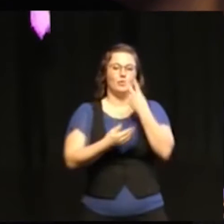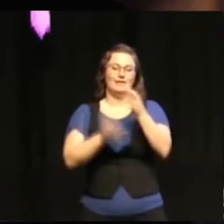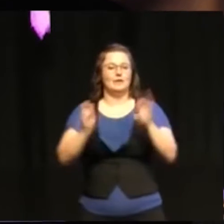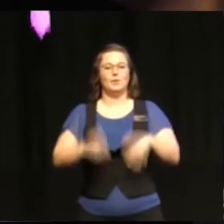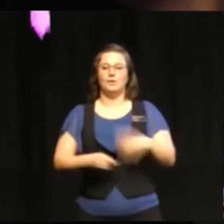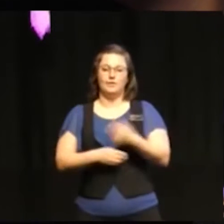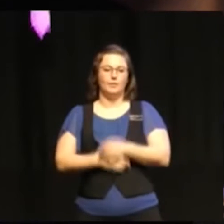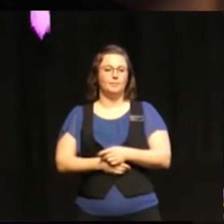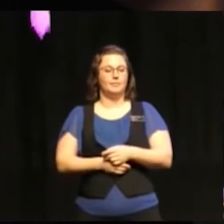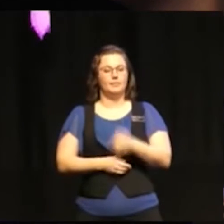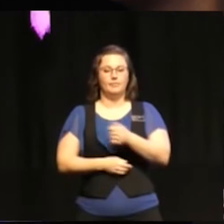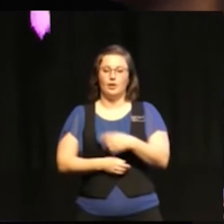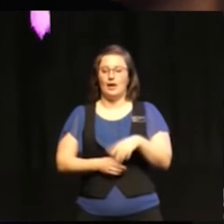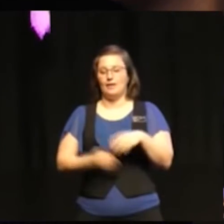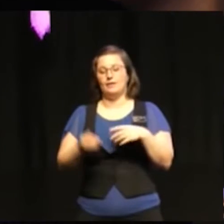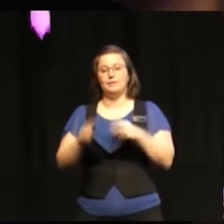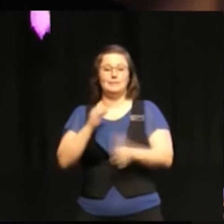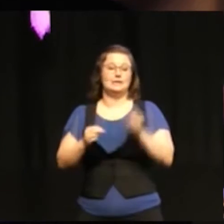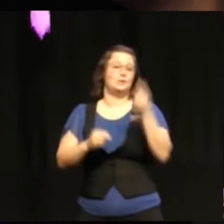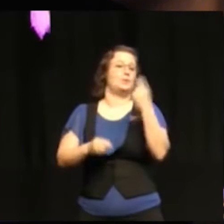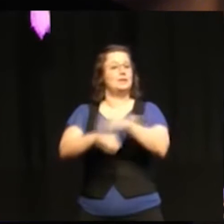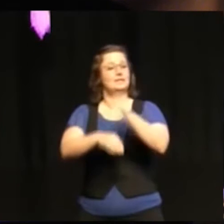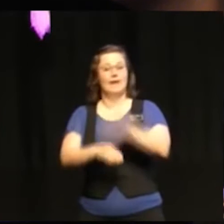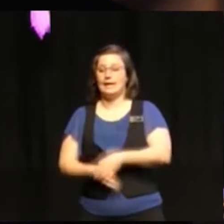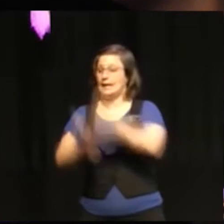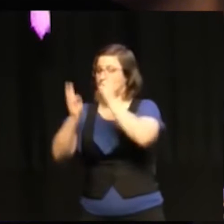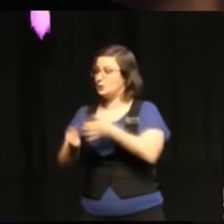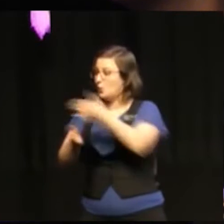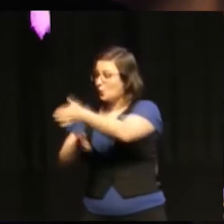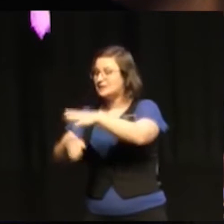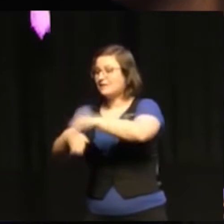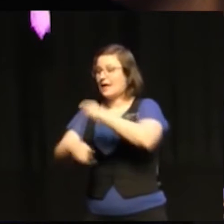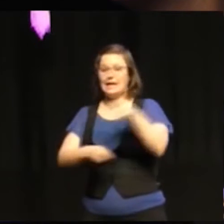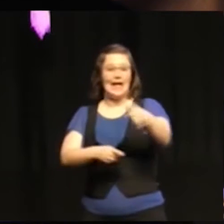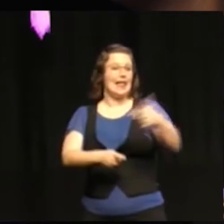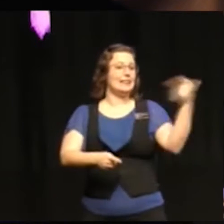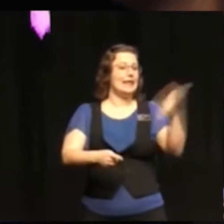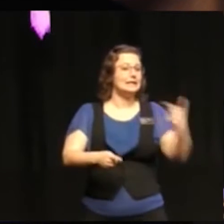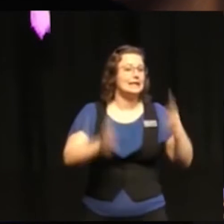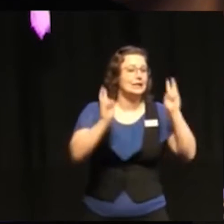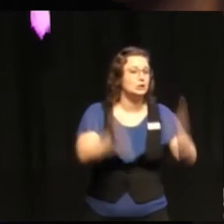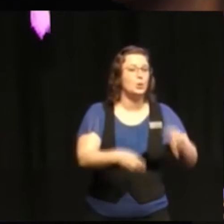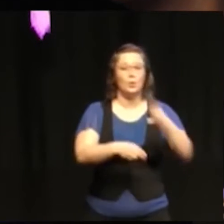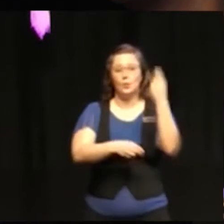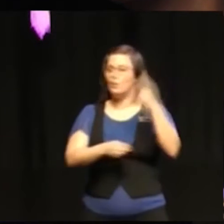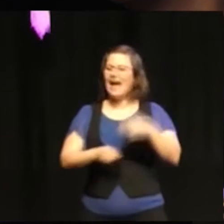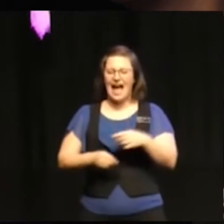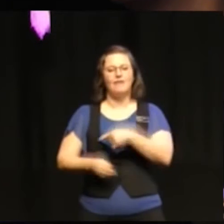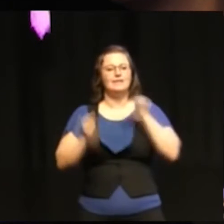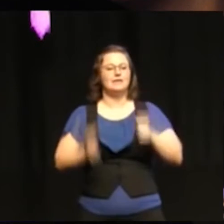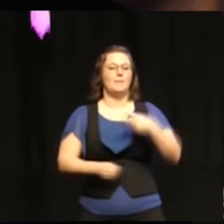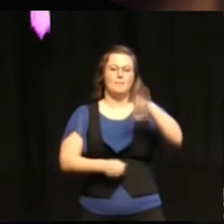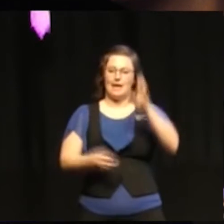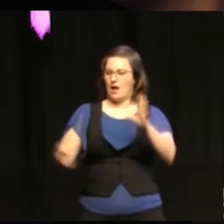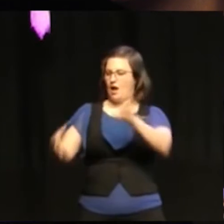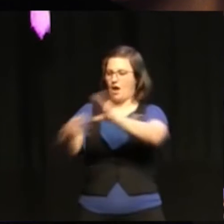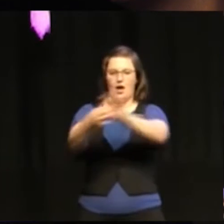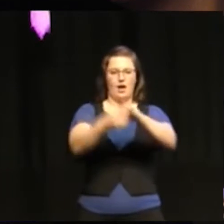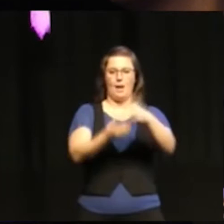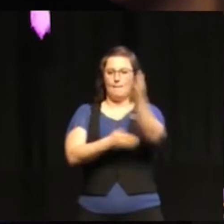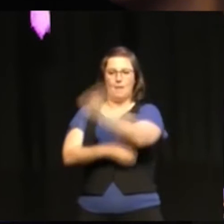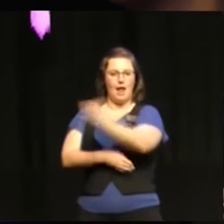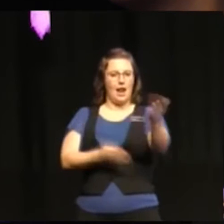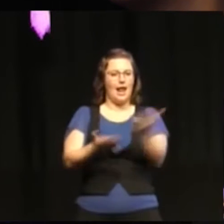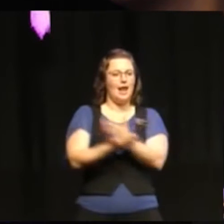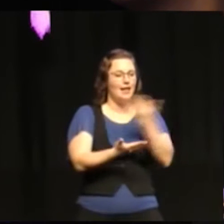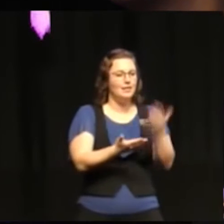ögonblicksbild av så här ser det ut för Sverige, så här ser det ut för Tanzania och så vidare. Utan att vi ska börja titta mer på kopplingarna mellan länder